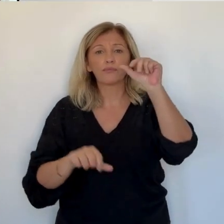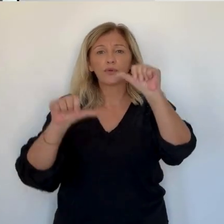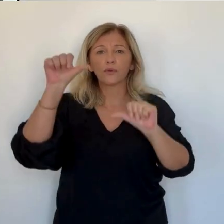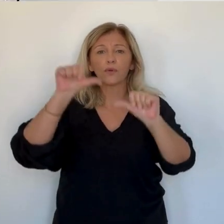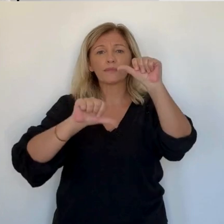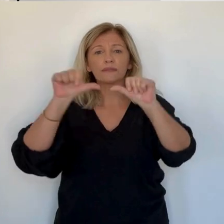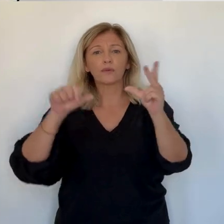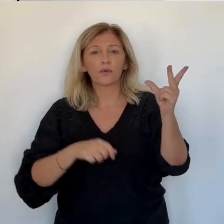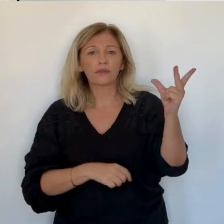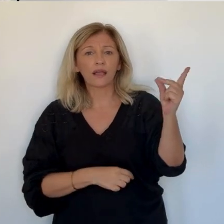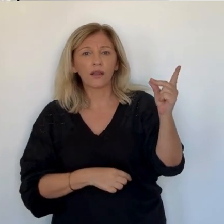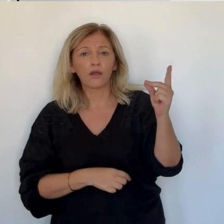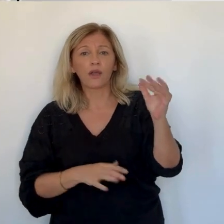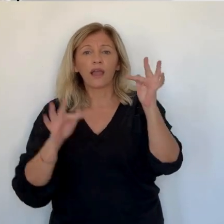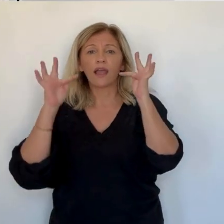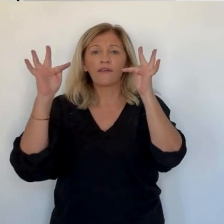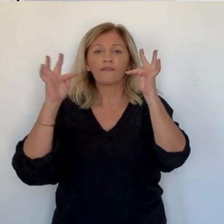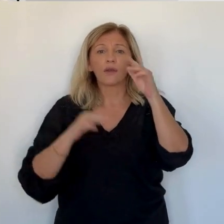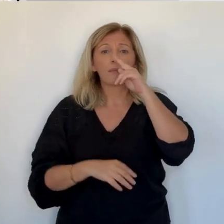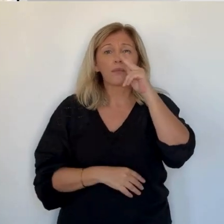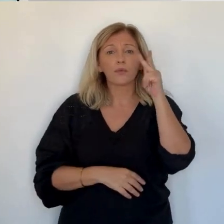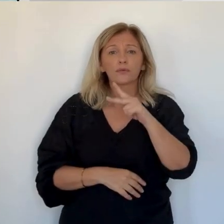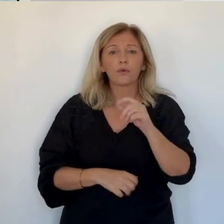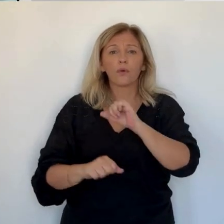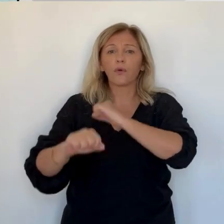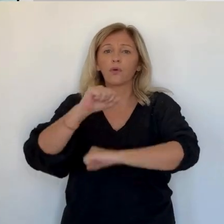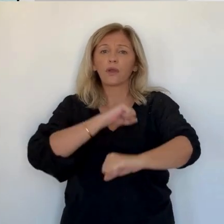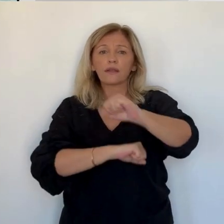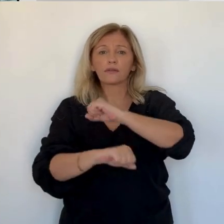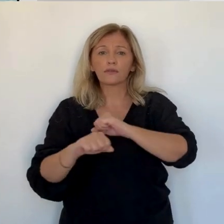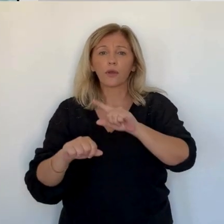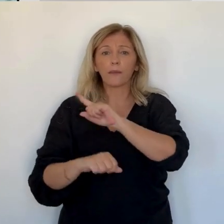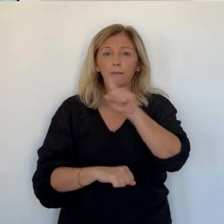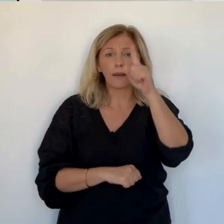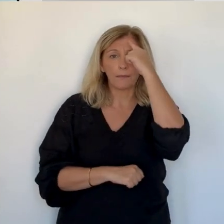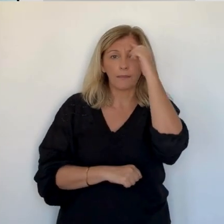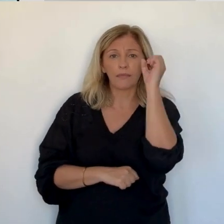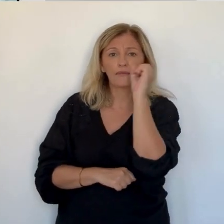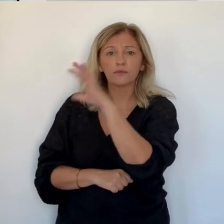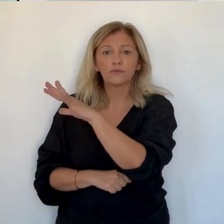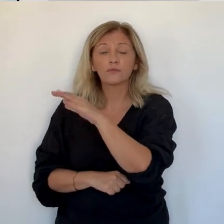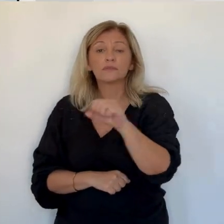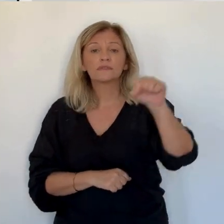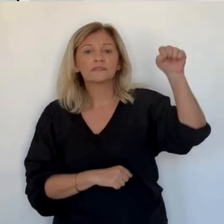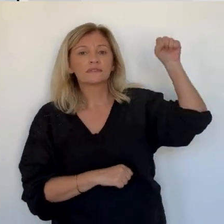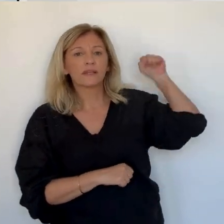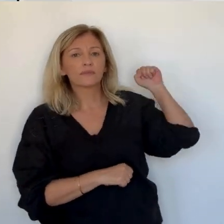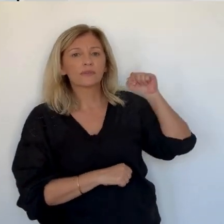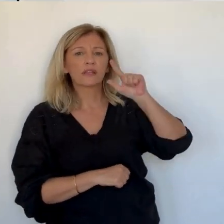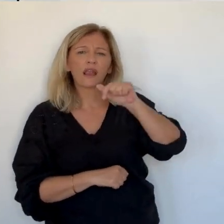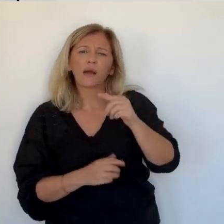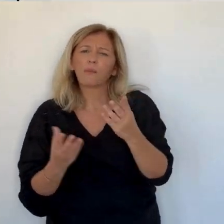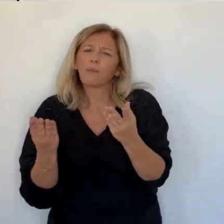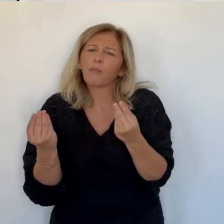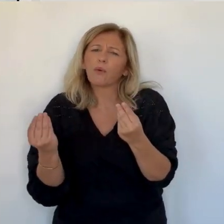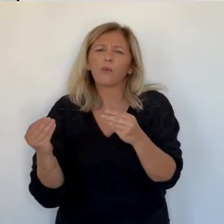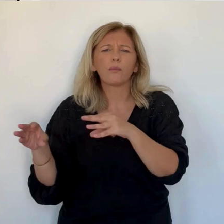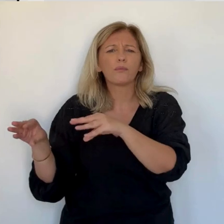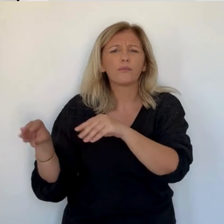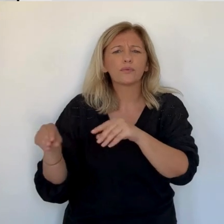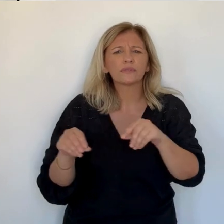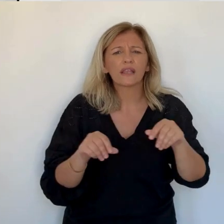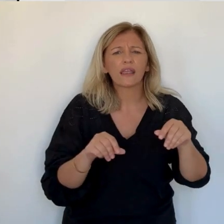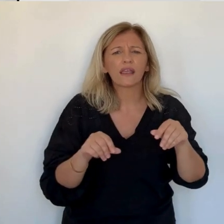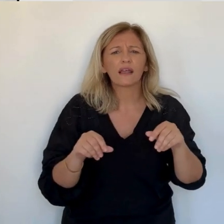matin pour la compétition de triathlon. Les organisateurs n'ont pas été avertis. Depuis samedi, des concentrations élevées de particules fines sont